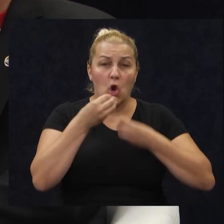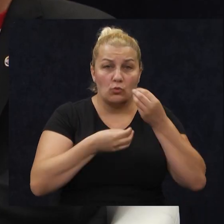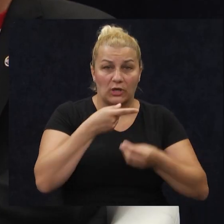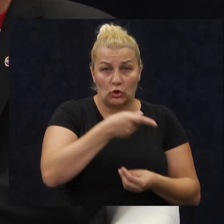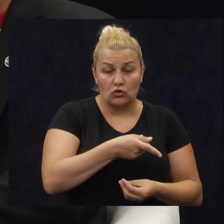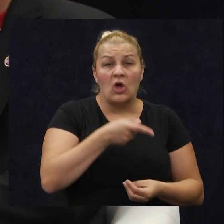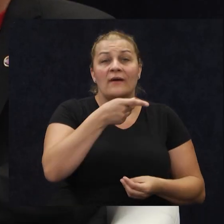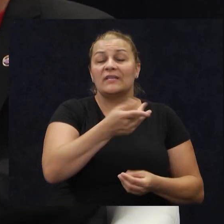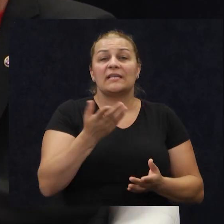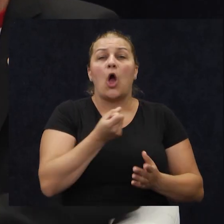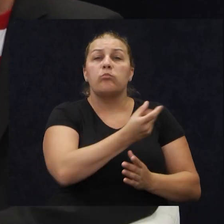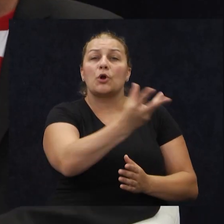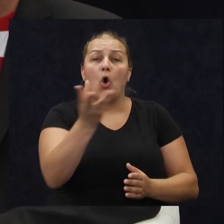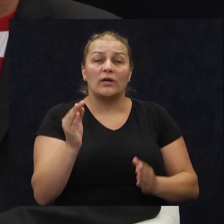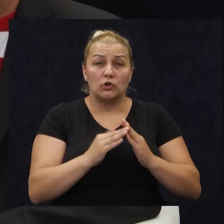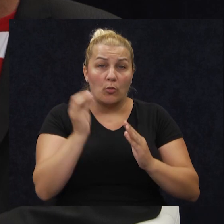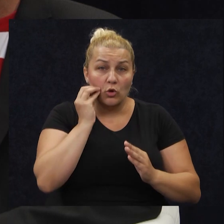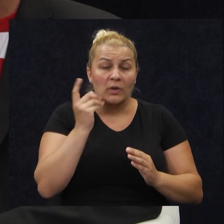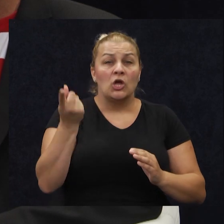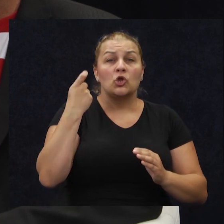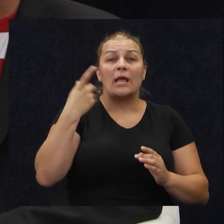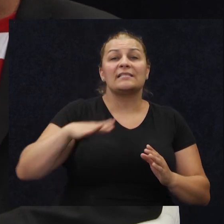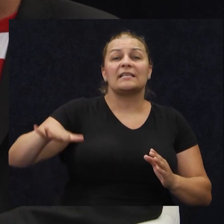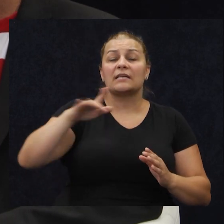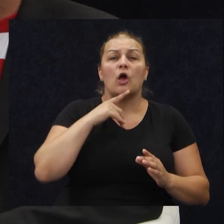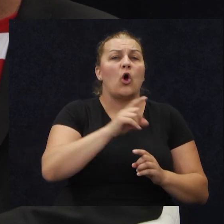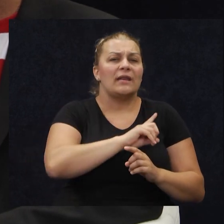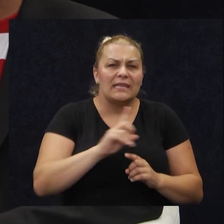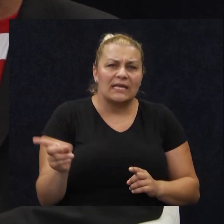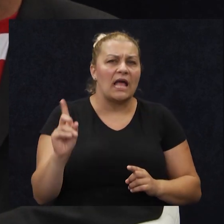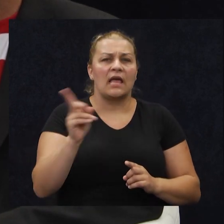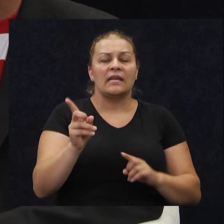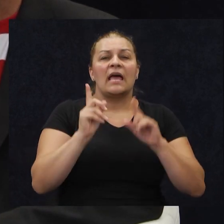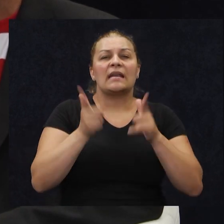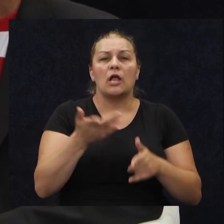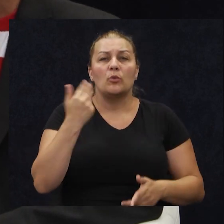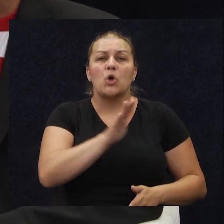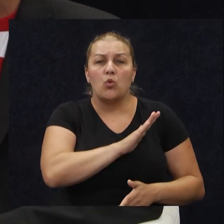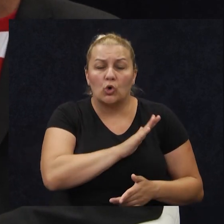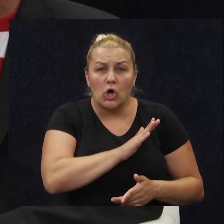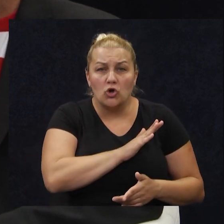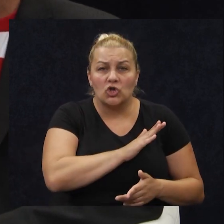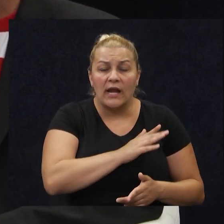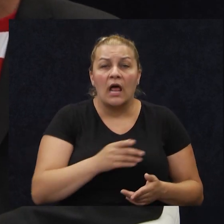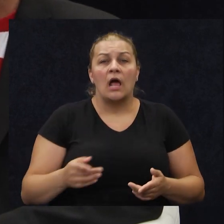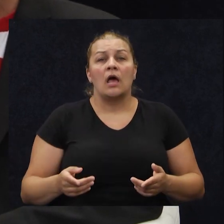kao brojni domoljubi, dolazete iz kraja koji gotovo nikad nije ratno ugrožen. ne kaže